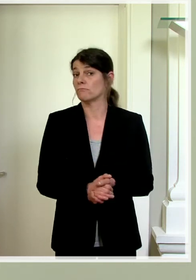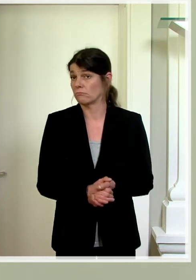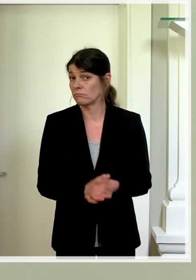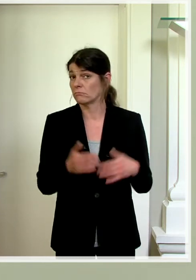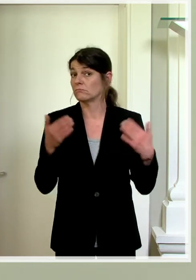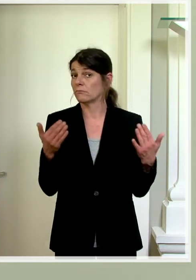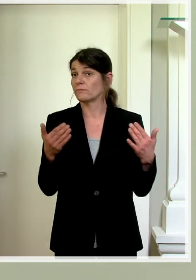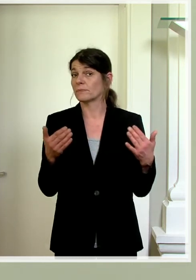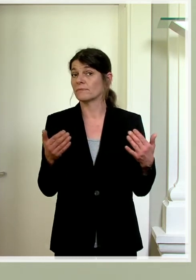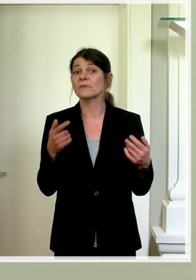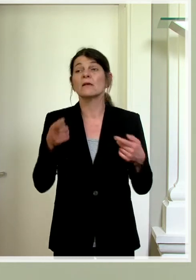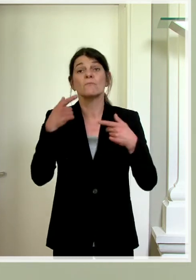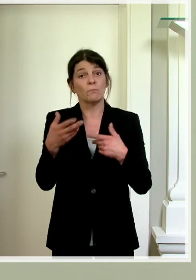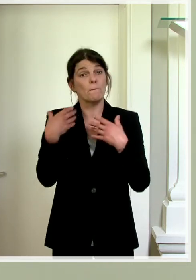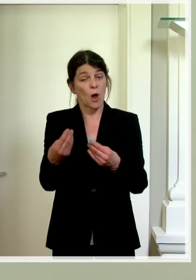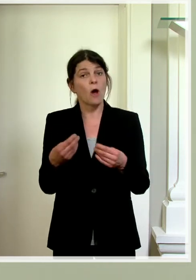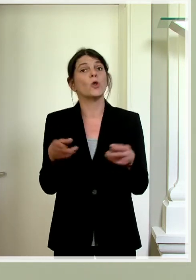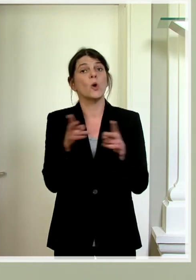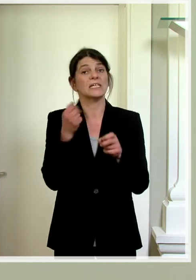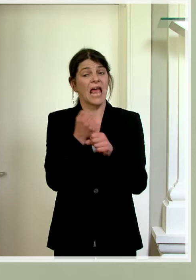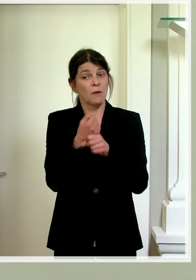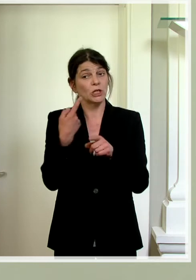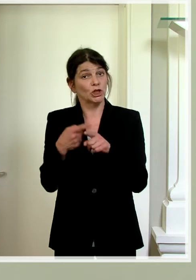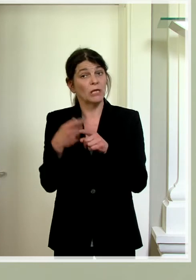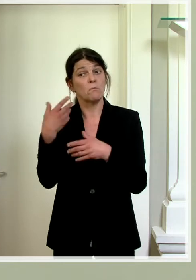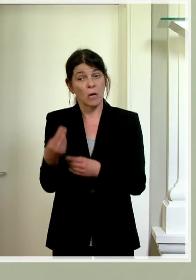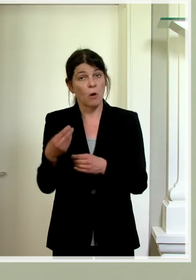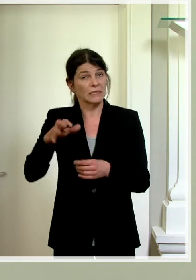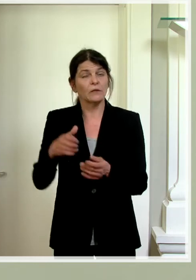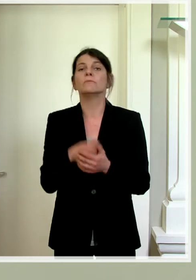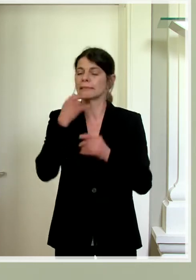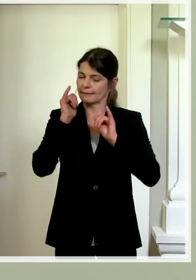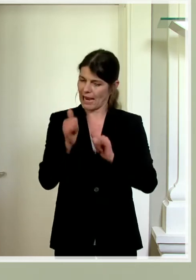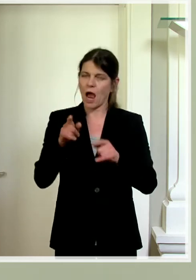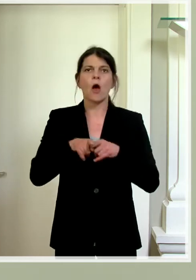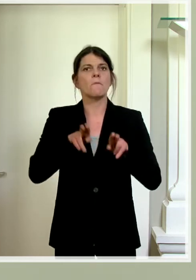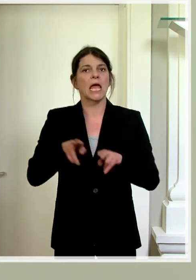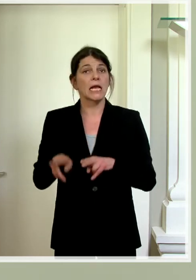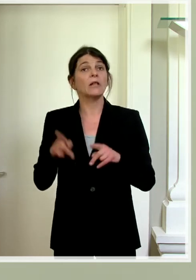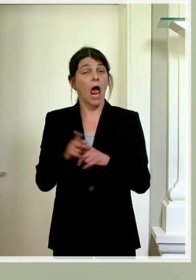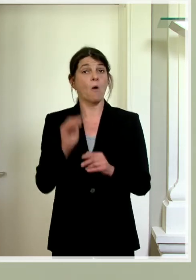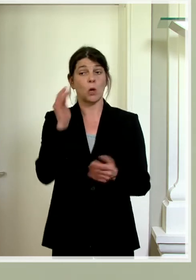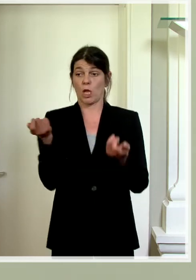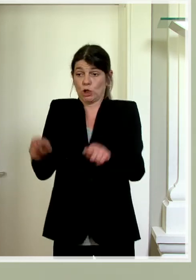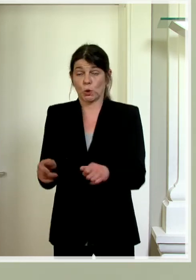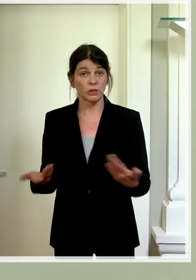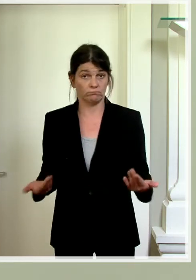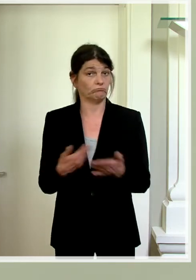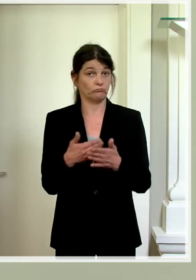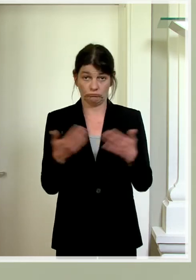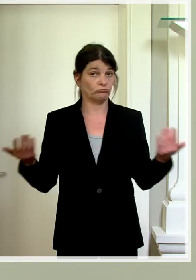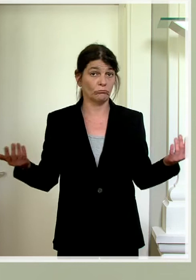grundsätzlich Kurzarbeitsentschädigungen? Meine Antwort damals war, ja, Sie sind kurzarbeitsberechtigt, Sie sind ja auch behördlich geschlossen und